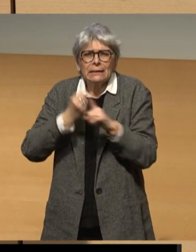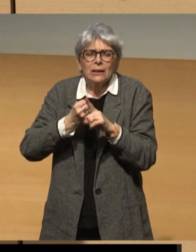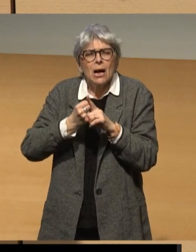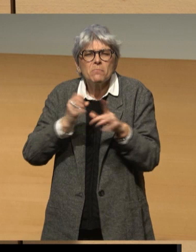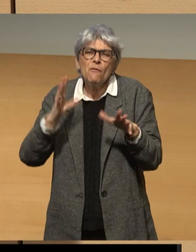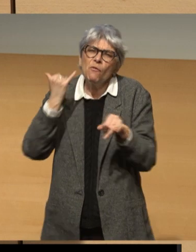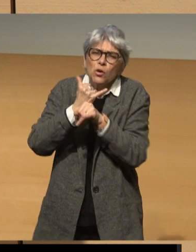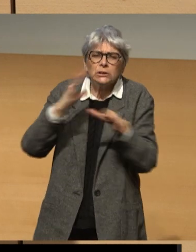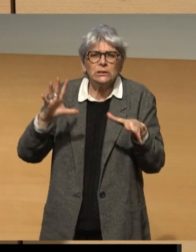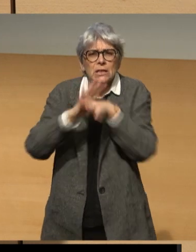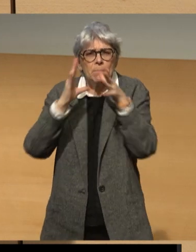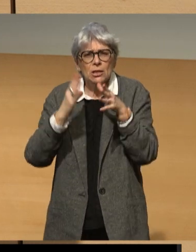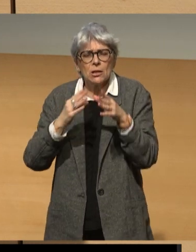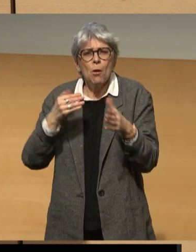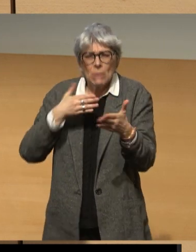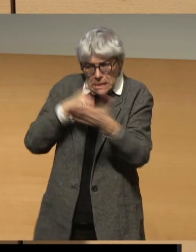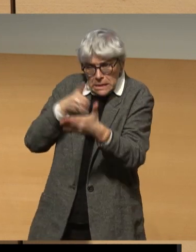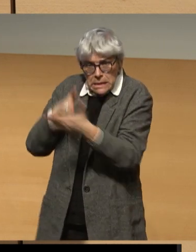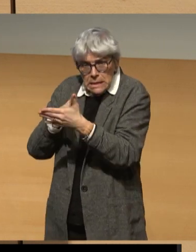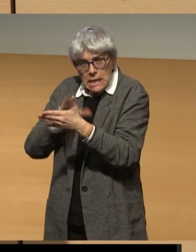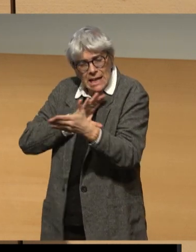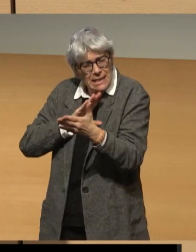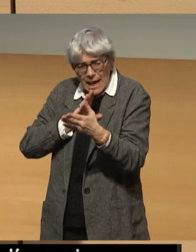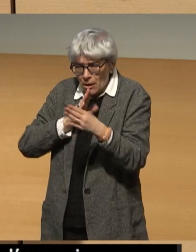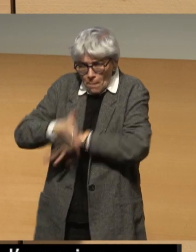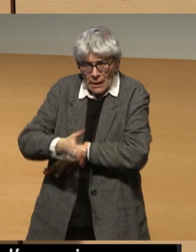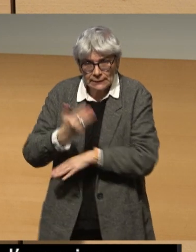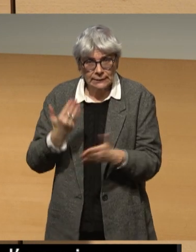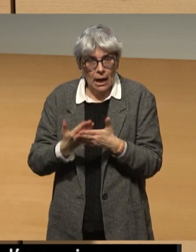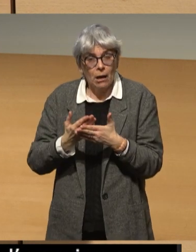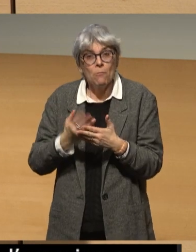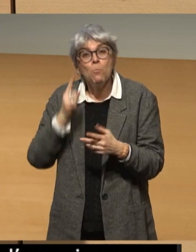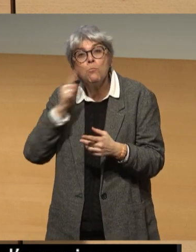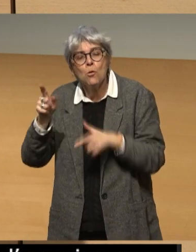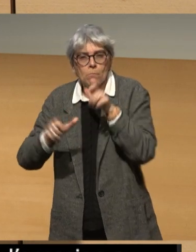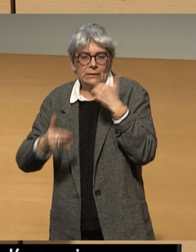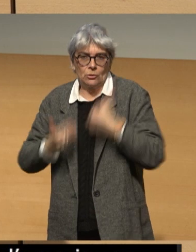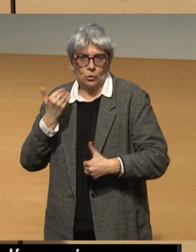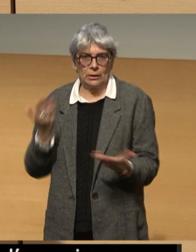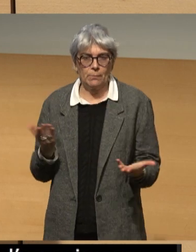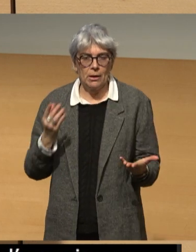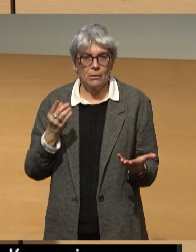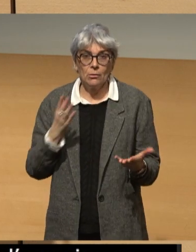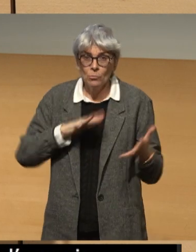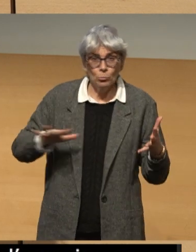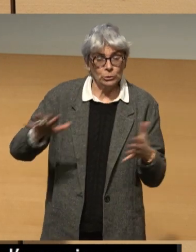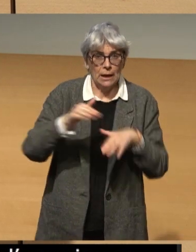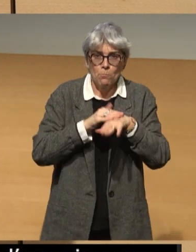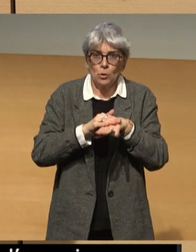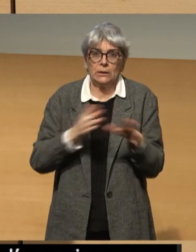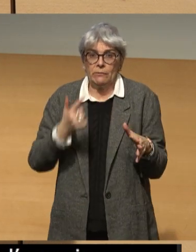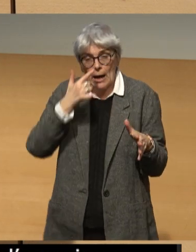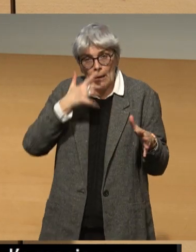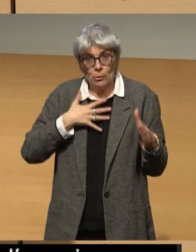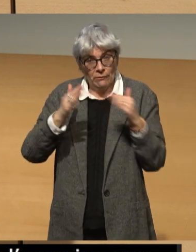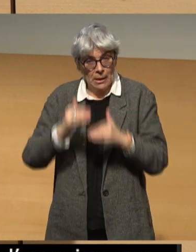et les barrières mentales que notre société oppose aux personnes handicapées. Pour toutes ces raisons, je crois